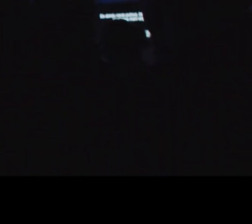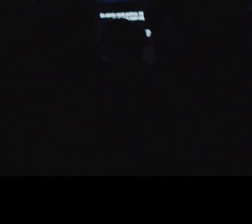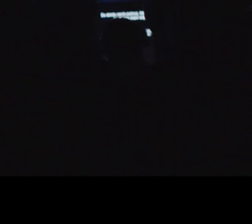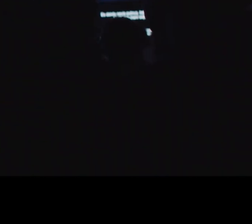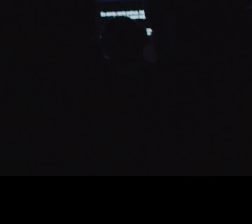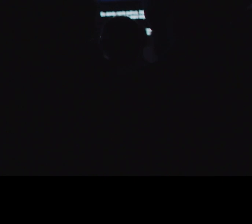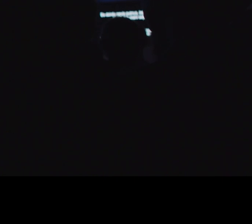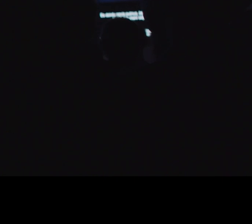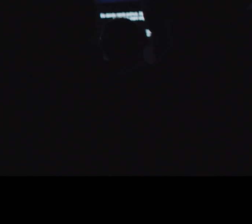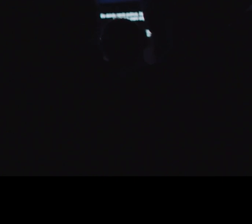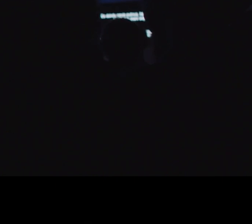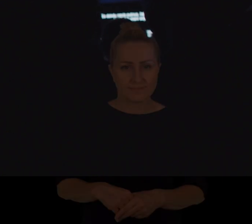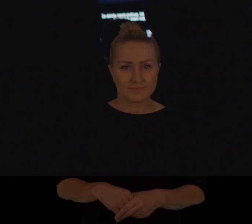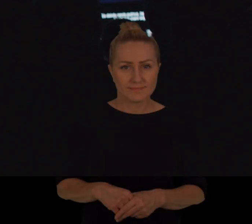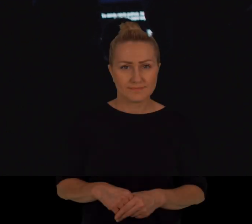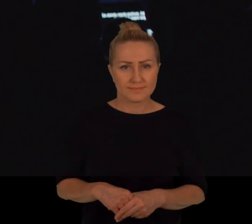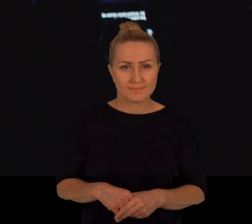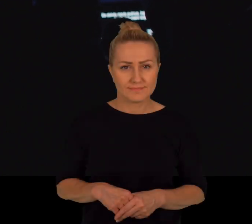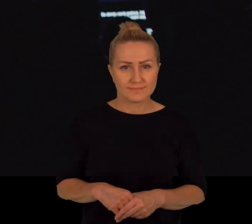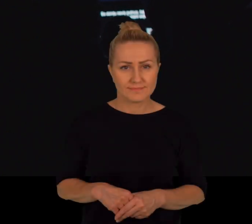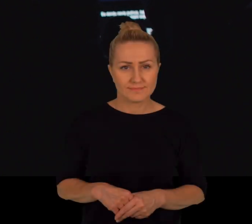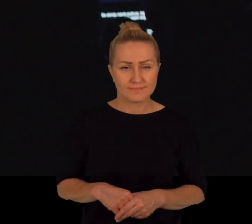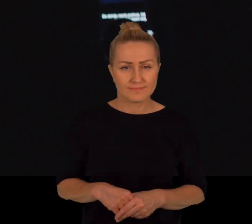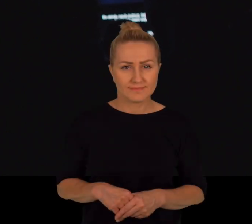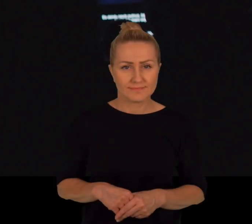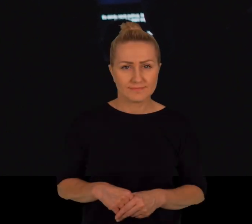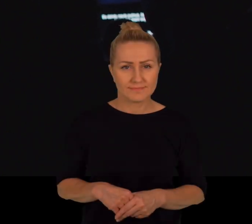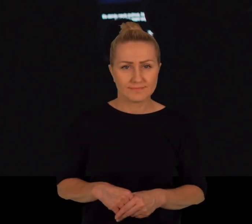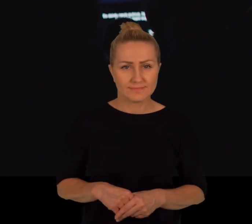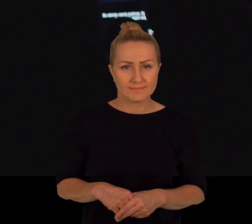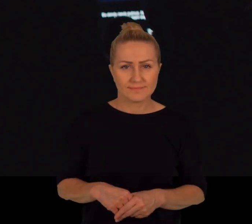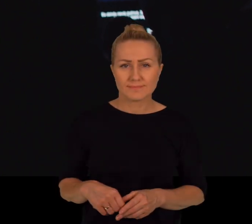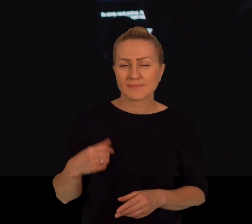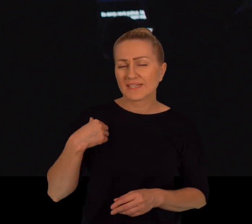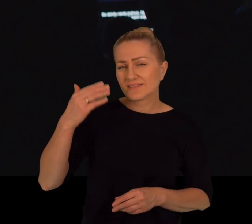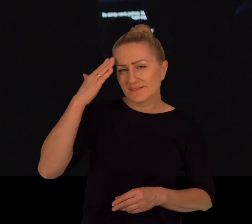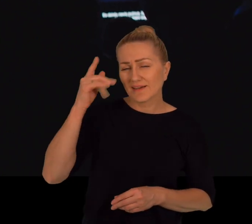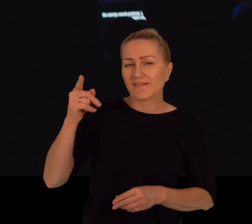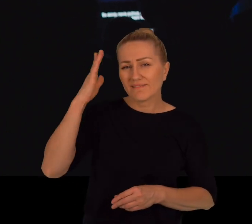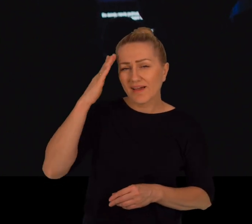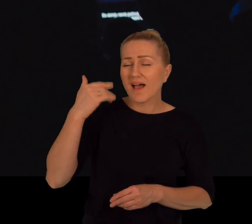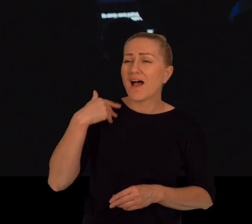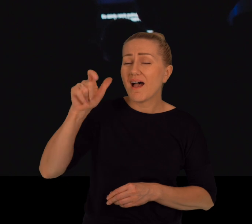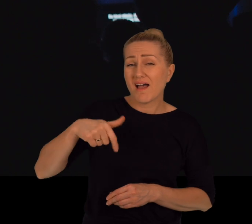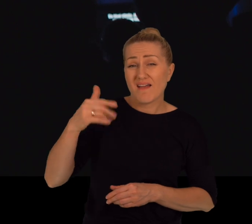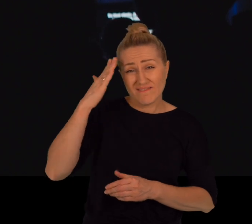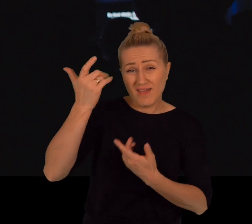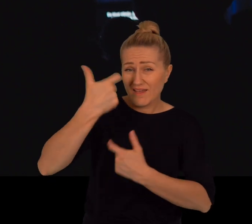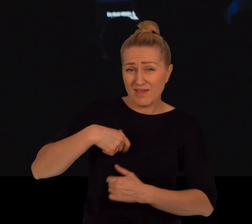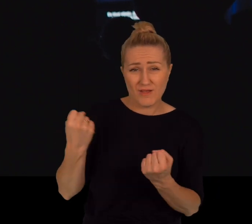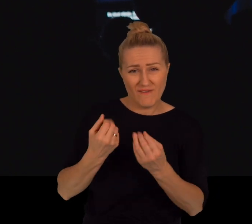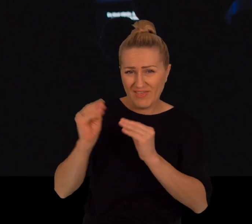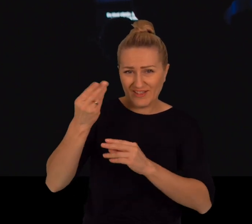Znam raz, a on wie o mnie dużo. Może dużo więcej niż bym chciała.